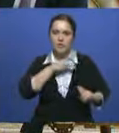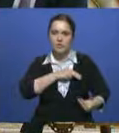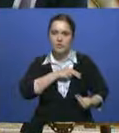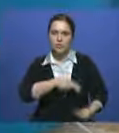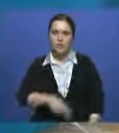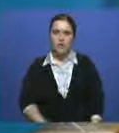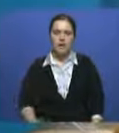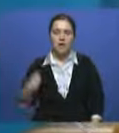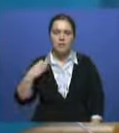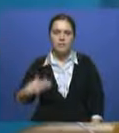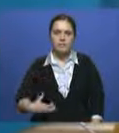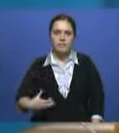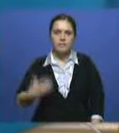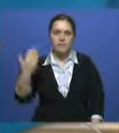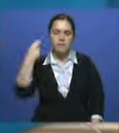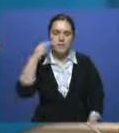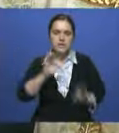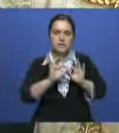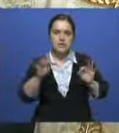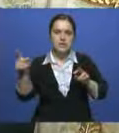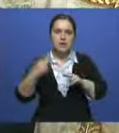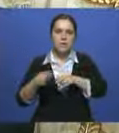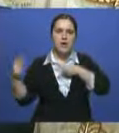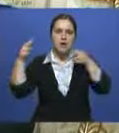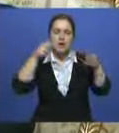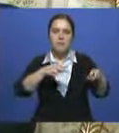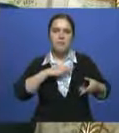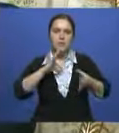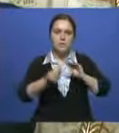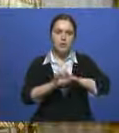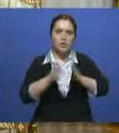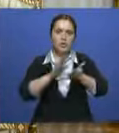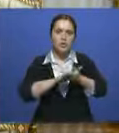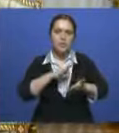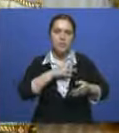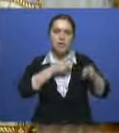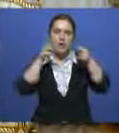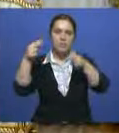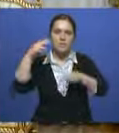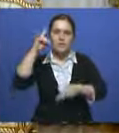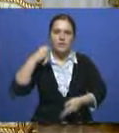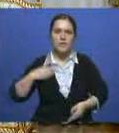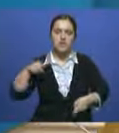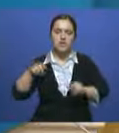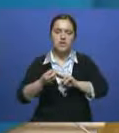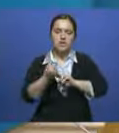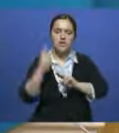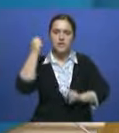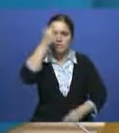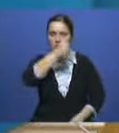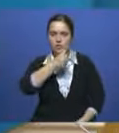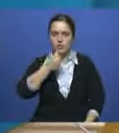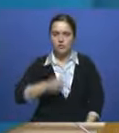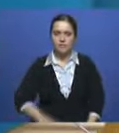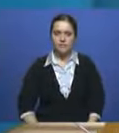Оланд подчеркнул, что его визит является результатом договоренности, достигнутой в ходе визита президента Казахстана во Францию в 2012